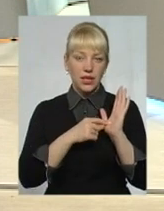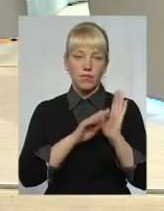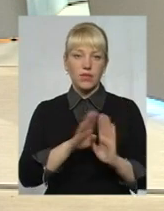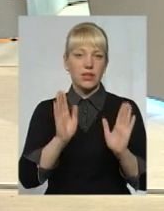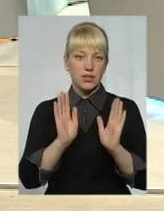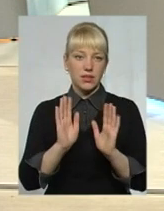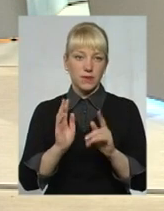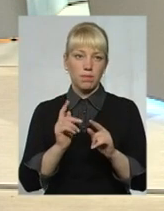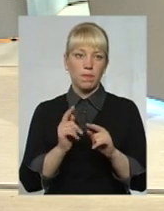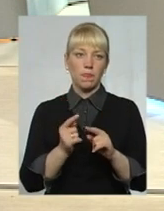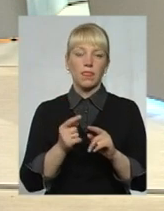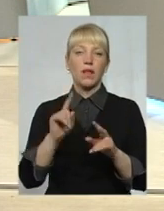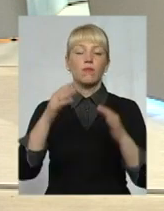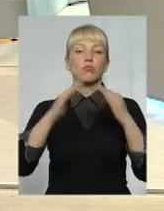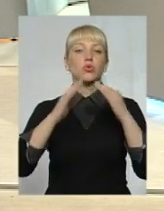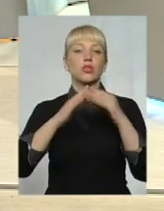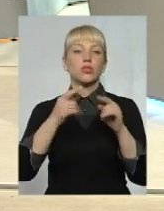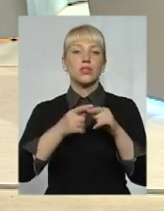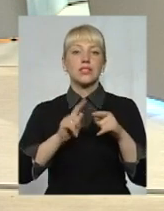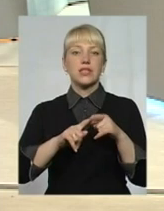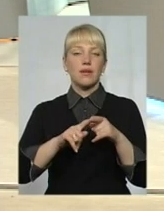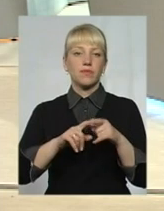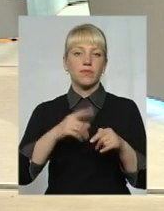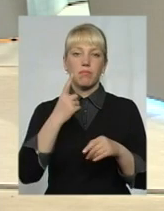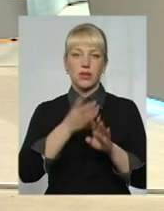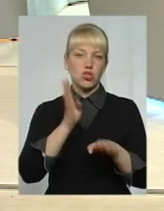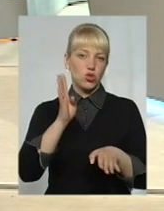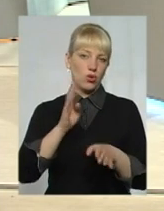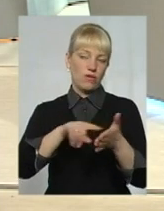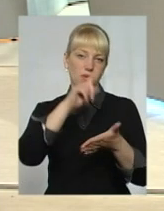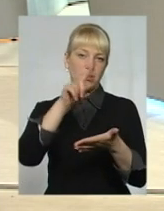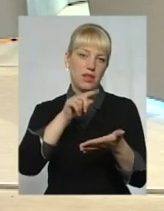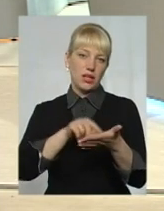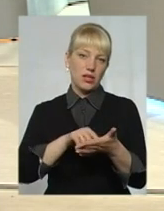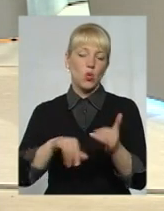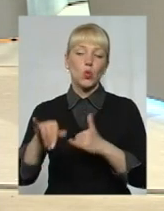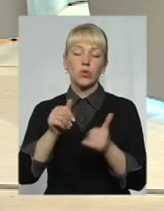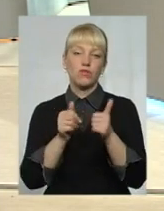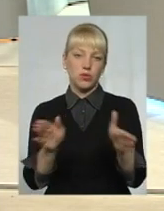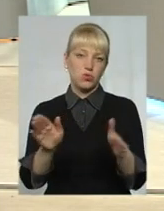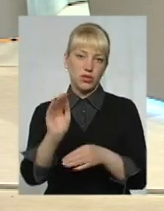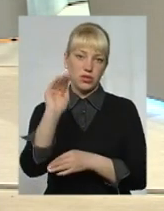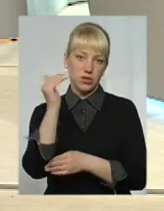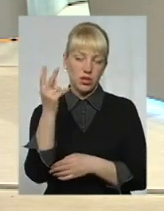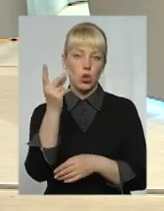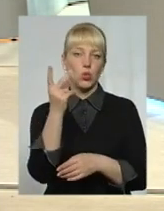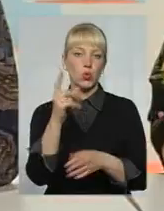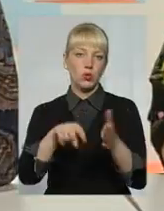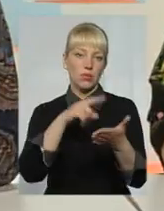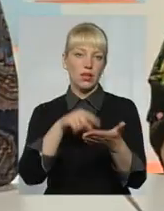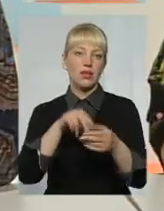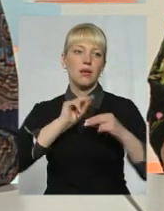тому що будинок – надзвичайно, це першочергове питання, куди випустити цю дитину. І наступне питання –